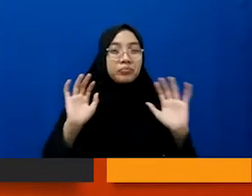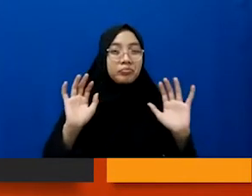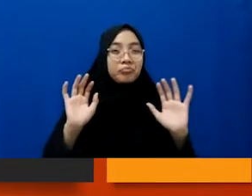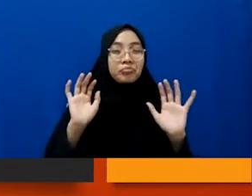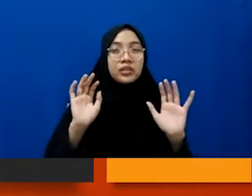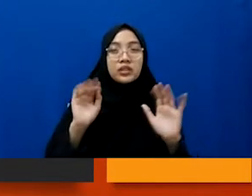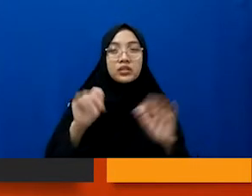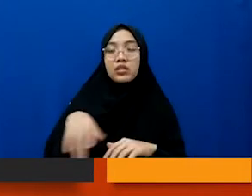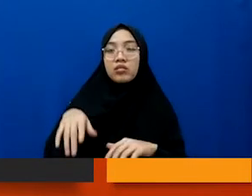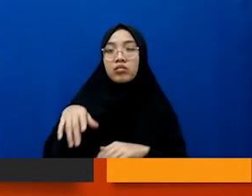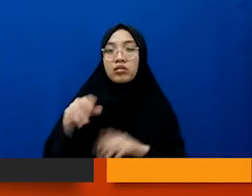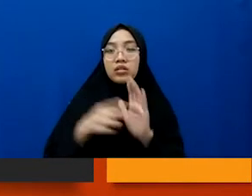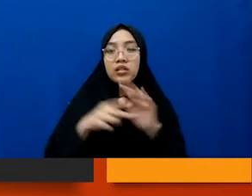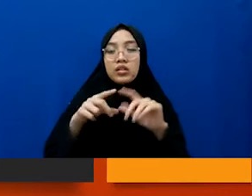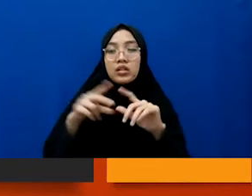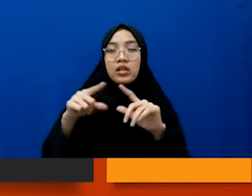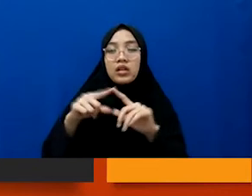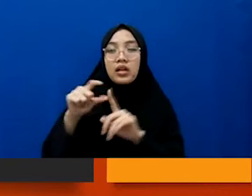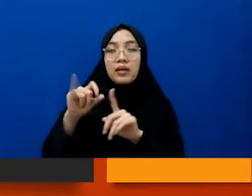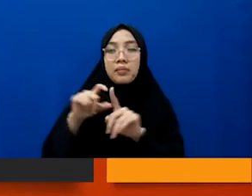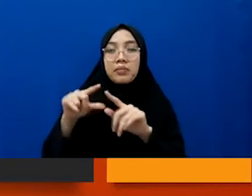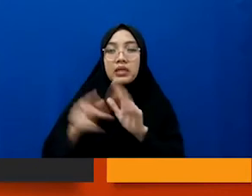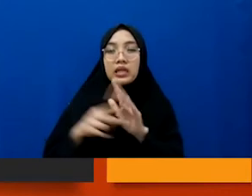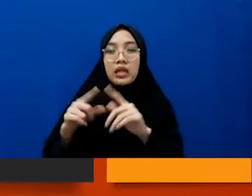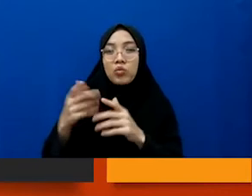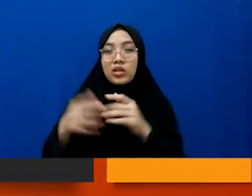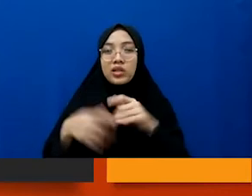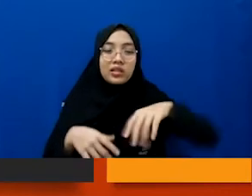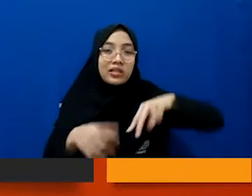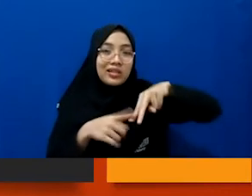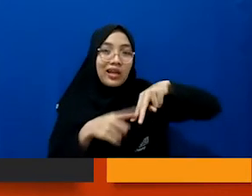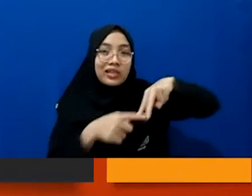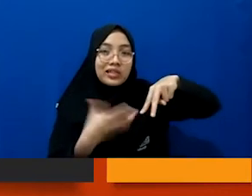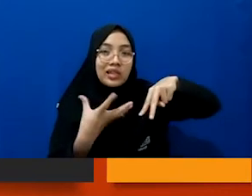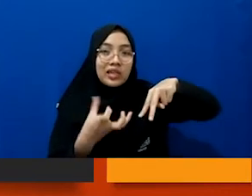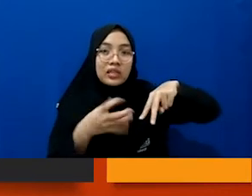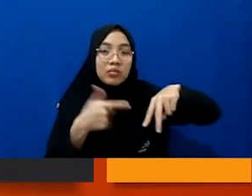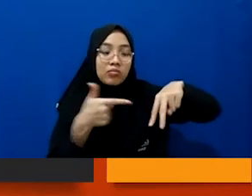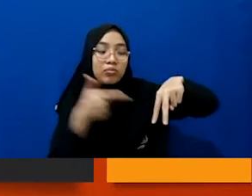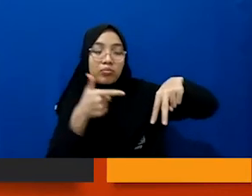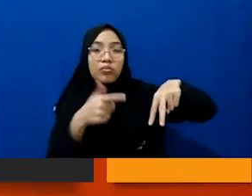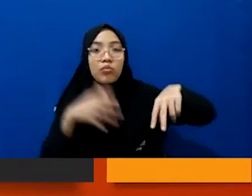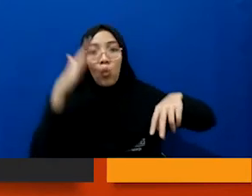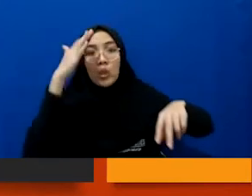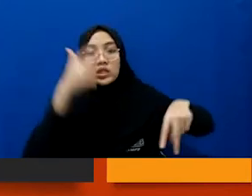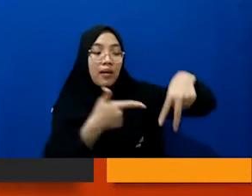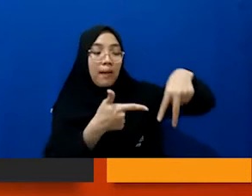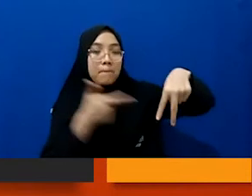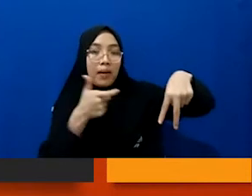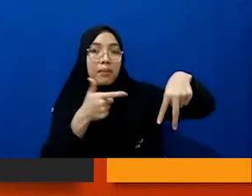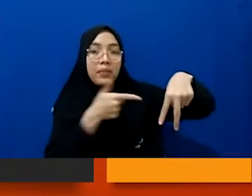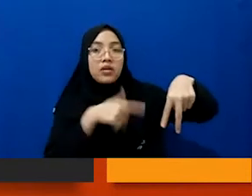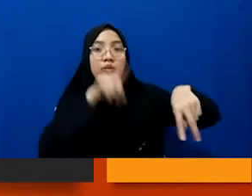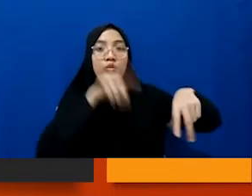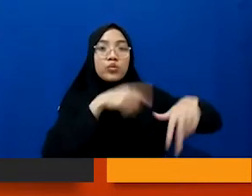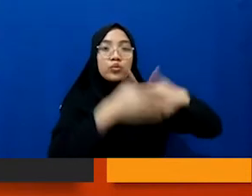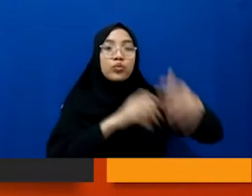narapidana narapidana yang kakinya sakit mungkin karena habis ditembak polisi gitu ketika ditangkap gitu kan dan dia butuh waktu